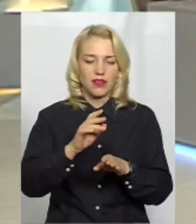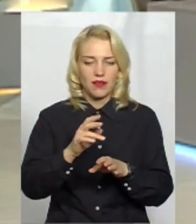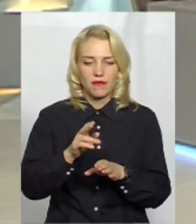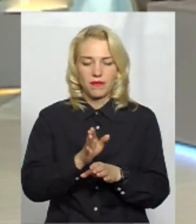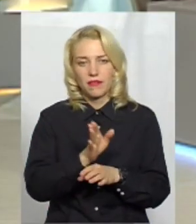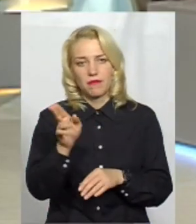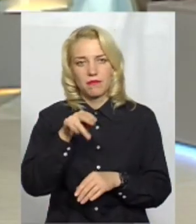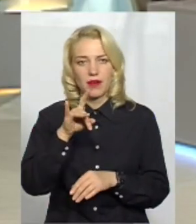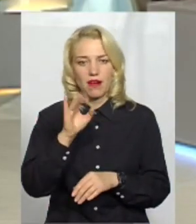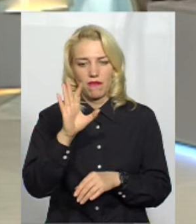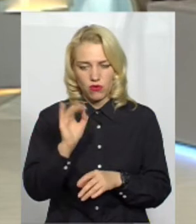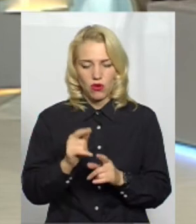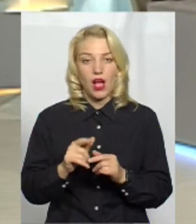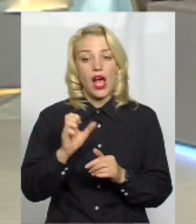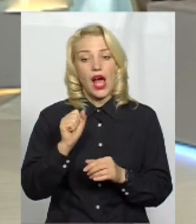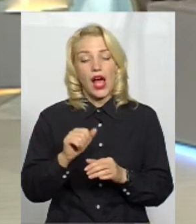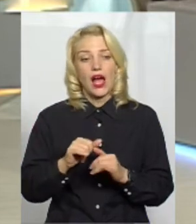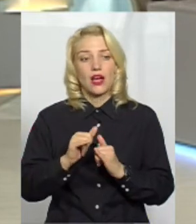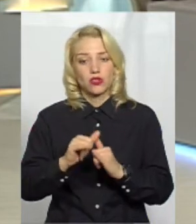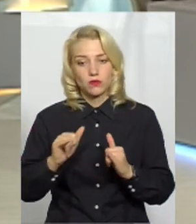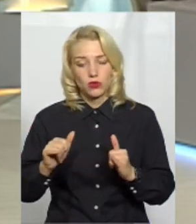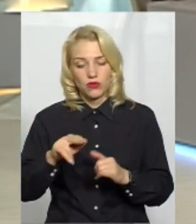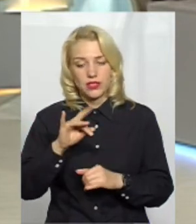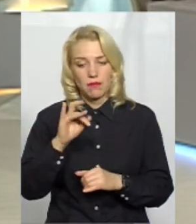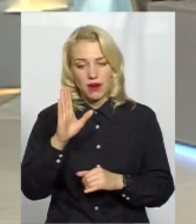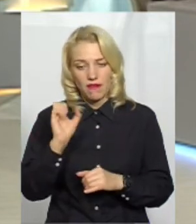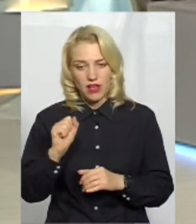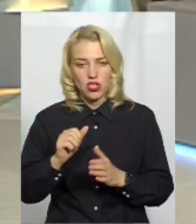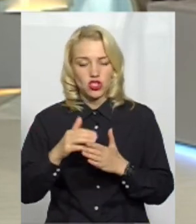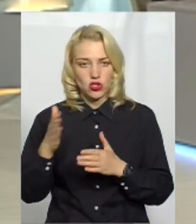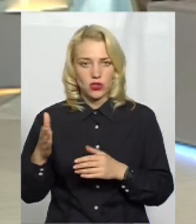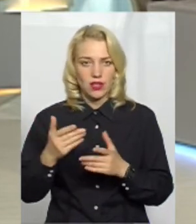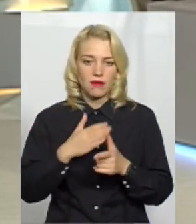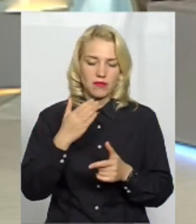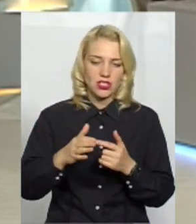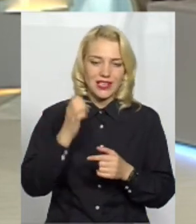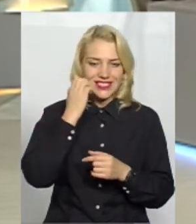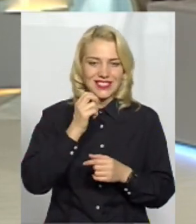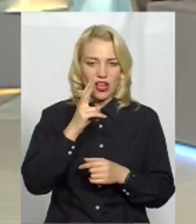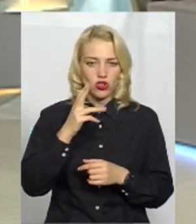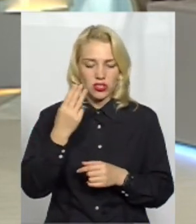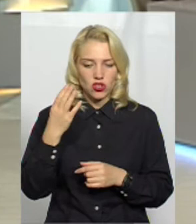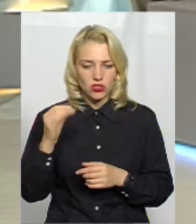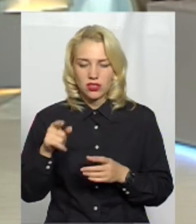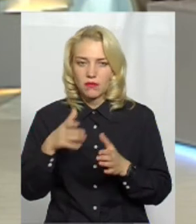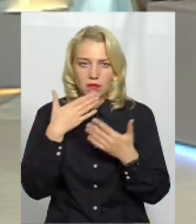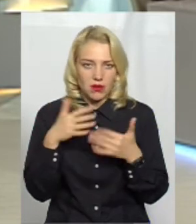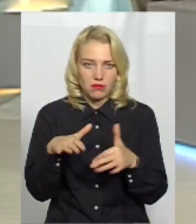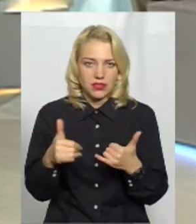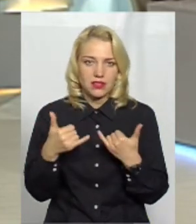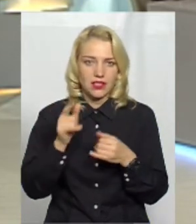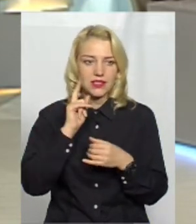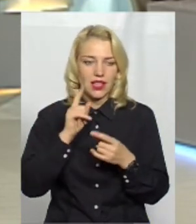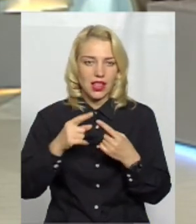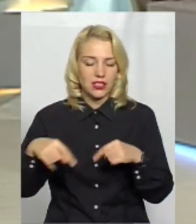розбудовується права сторона, яка між Старокостянтинівським і Панасамирного. Там взагалі я не бачу місця для зелених зон. На жаль, їх там